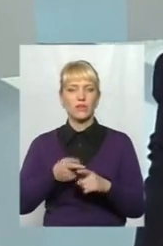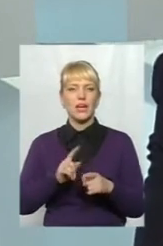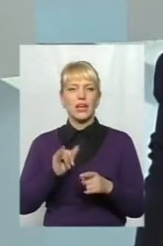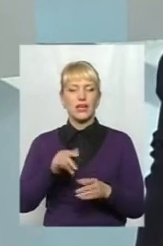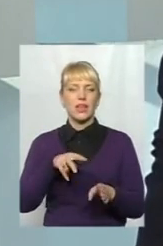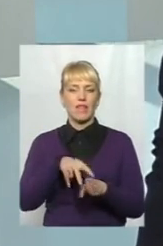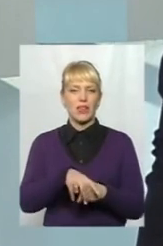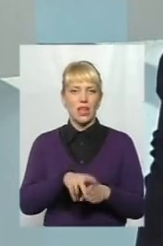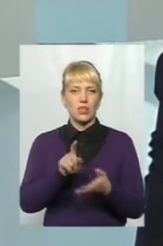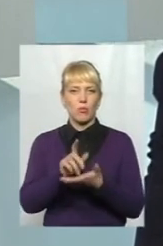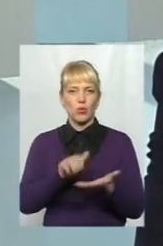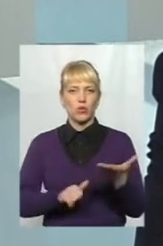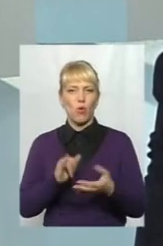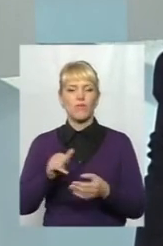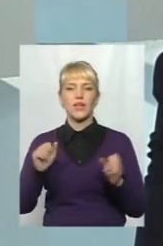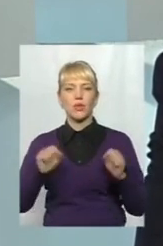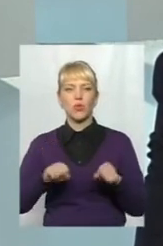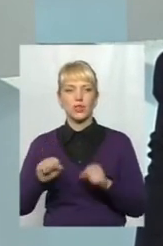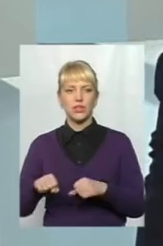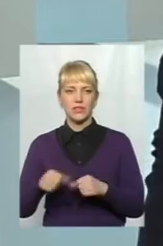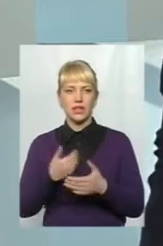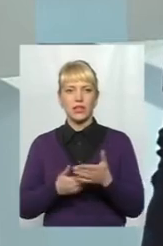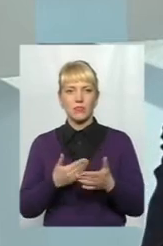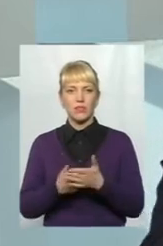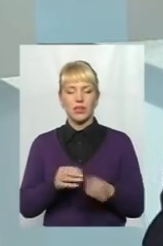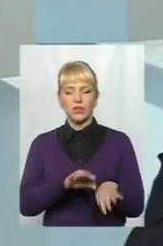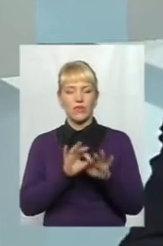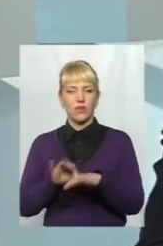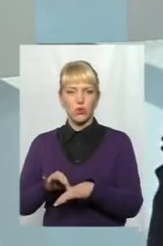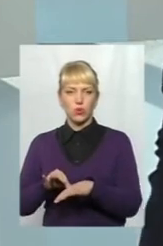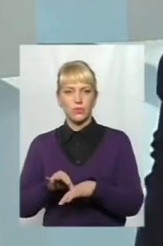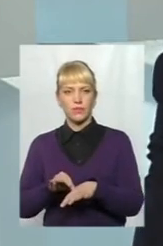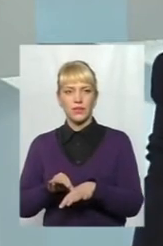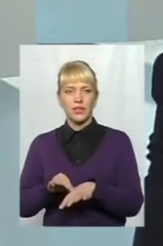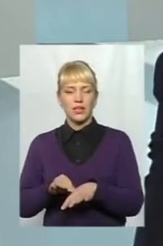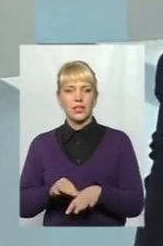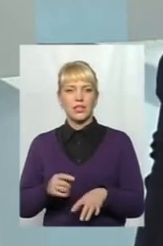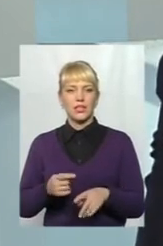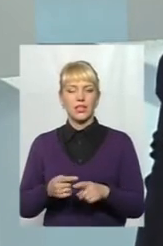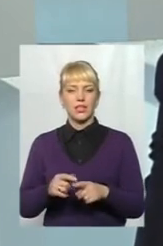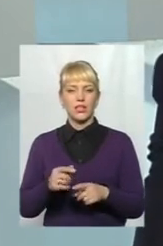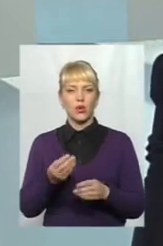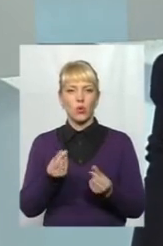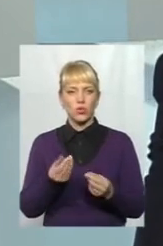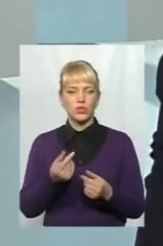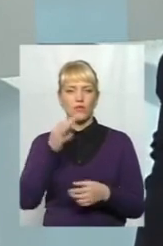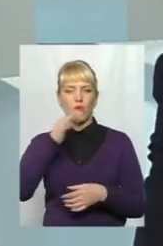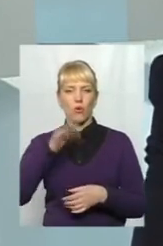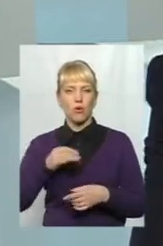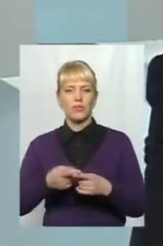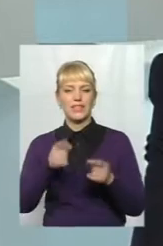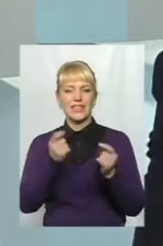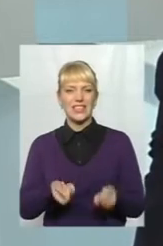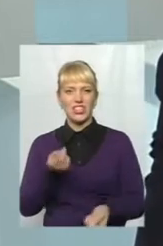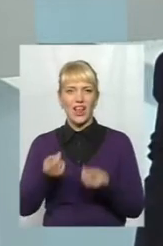навантаження, і можливість, наприклад, виводу чи пересування тих самих коштів, попит, дешеві